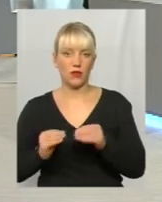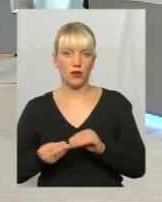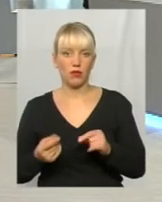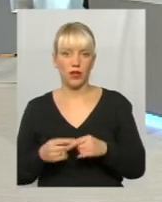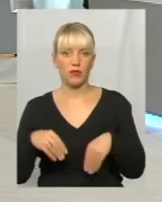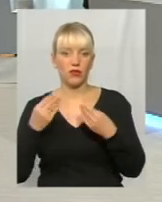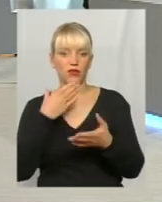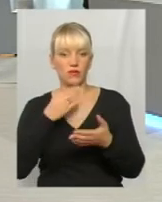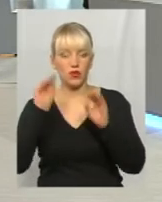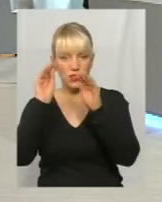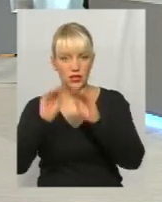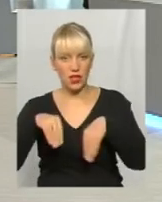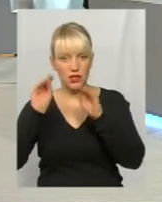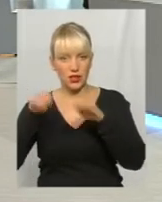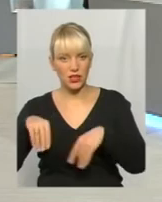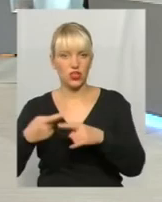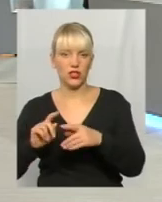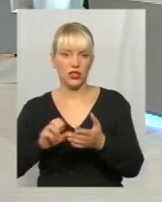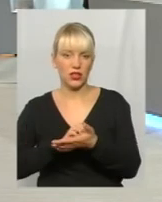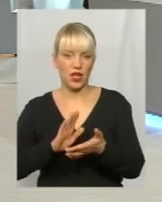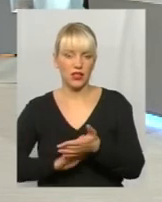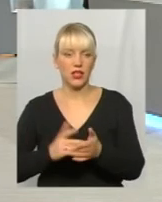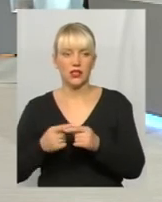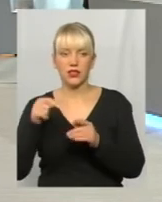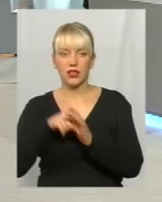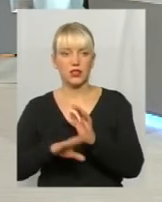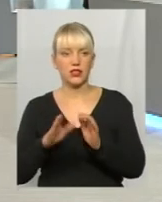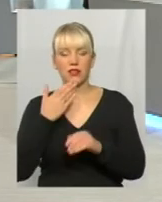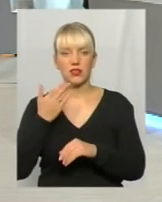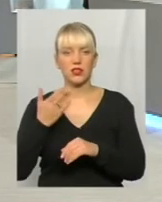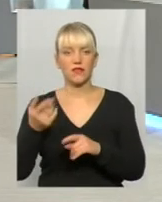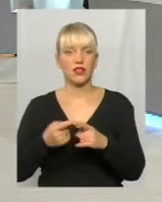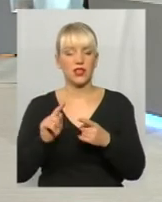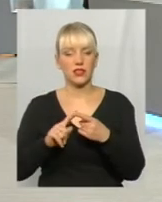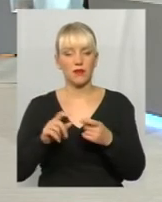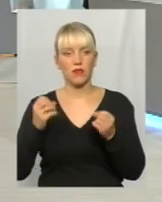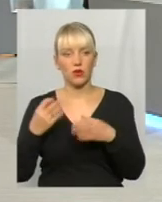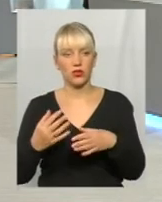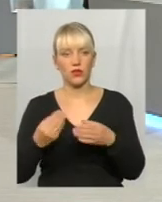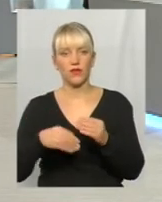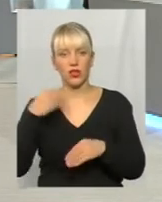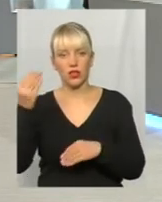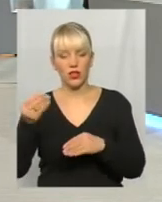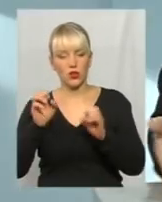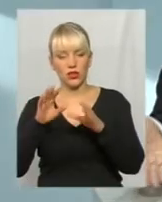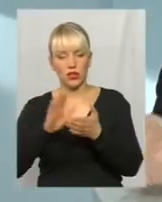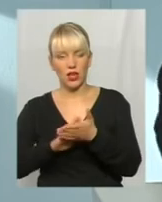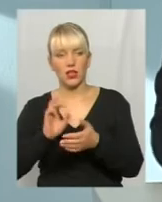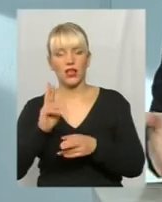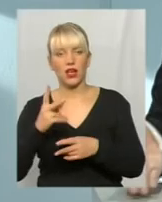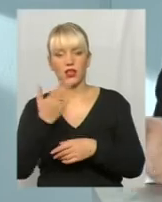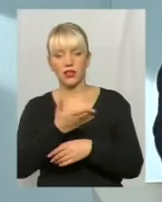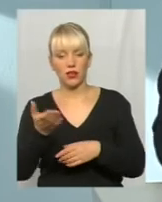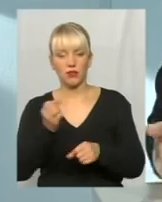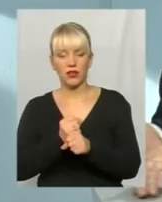статистичні, свої звітні дані. Це не знає, що вони звіт додатково виносять. Це знає, що вони просто надають дані, як їм працюється,